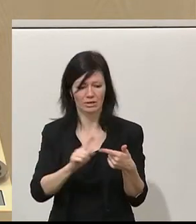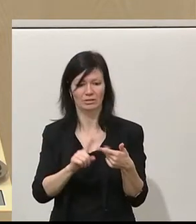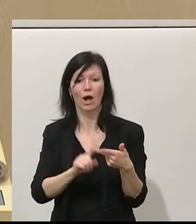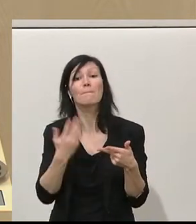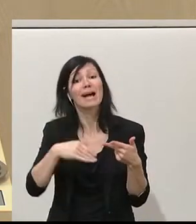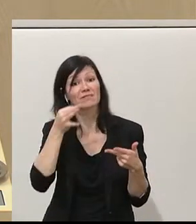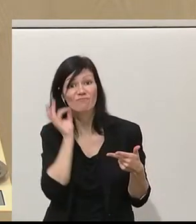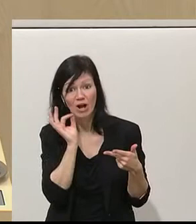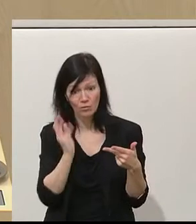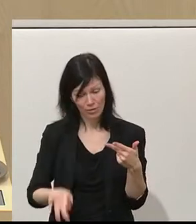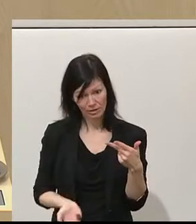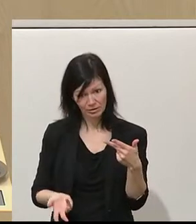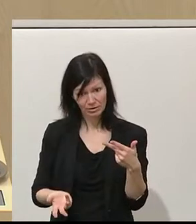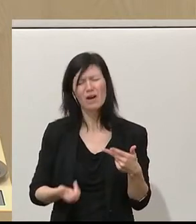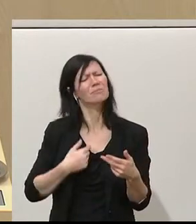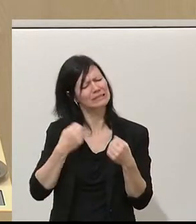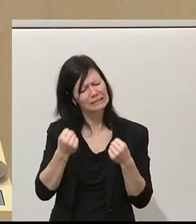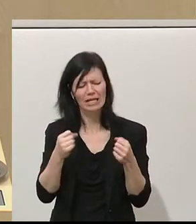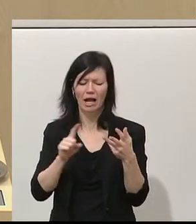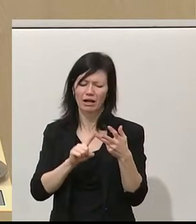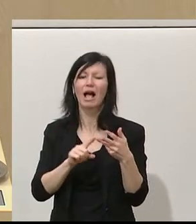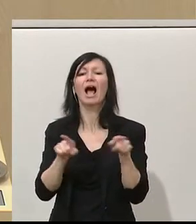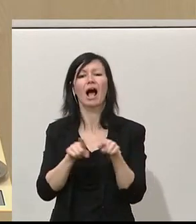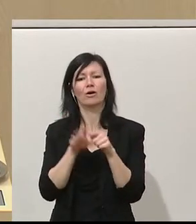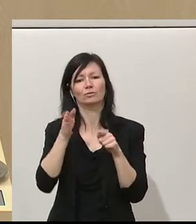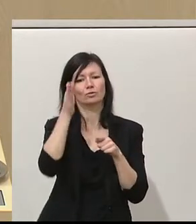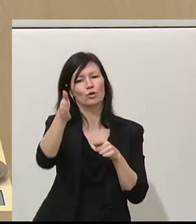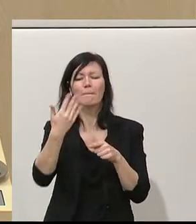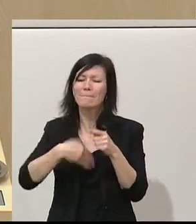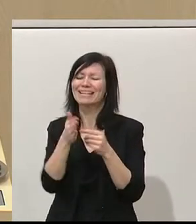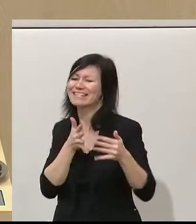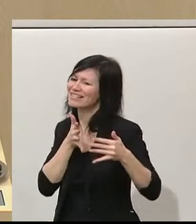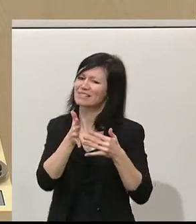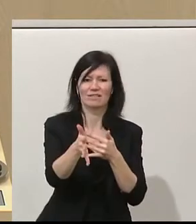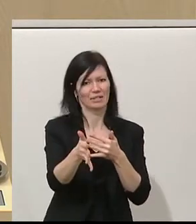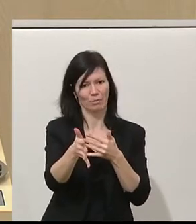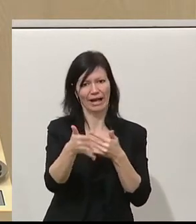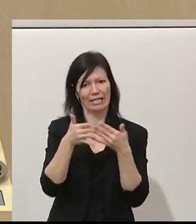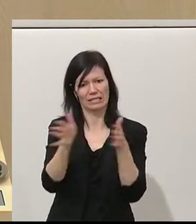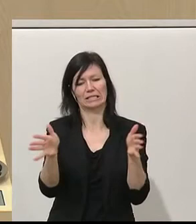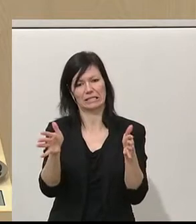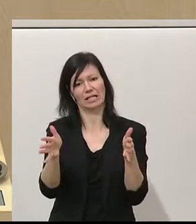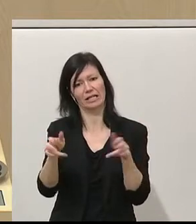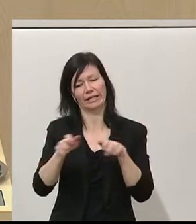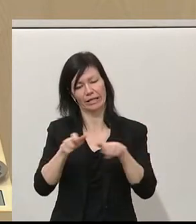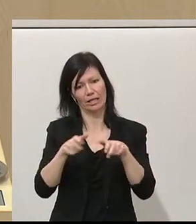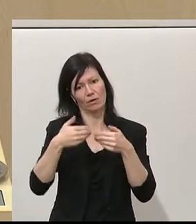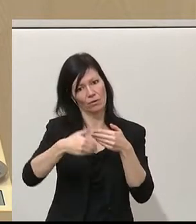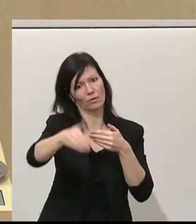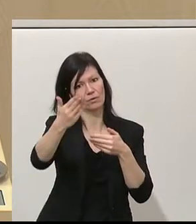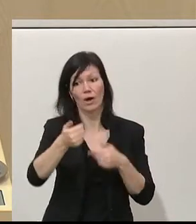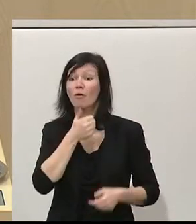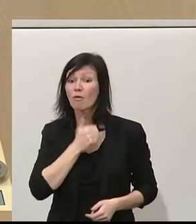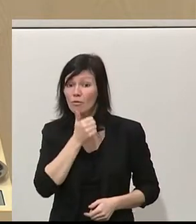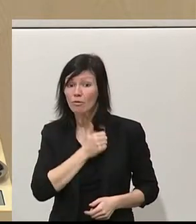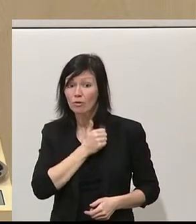dass es auch die transparenteste sein wird. In diesem Sinne, Grün macht den Unterschied und ich freue mich sehr auf